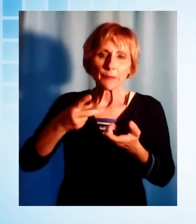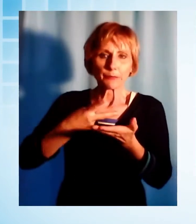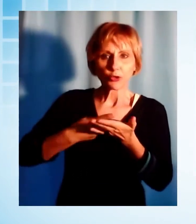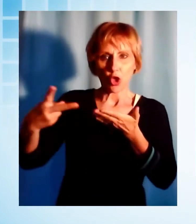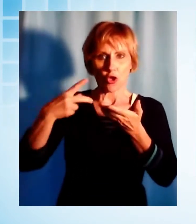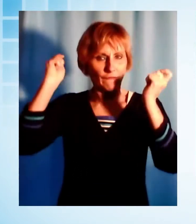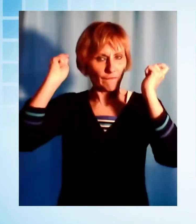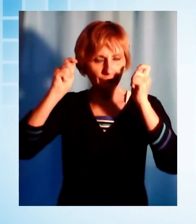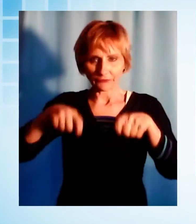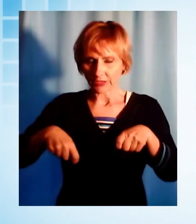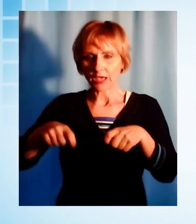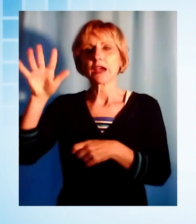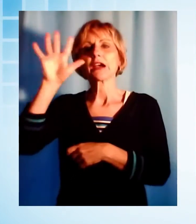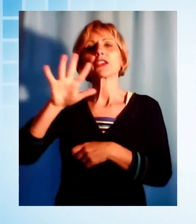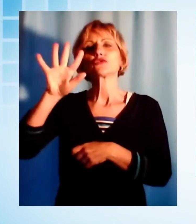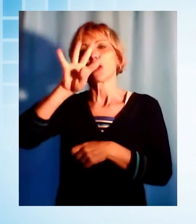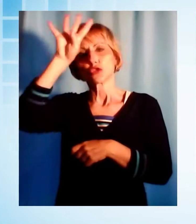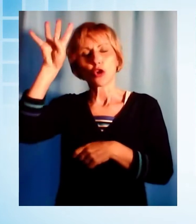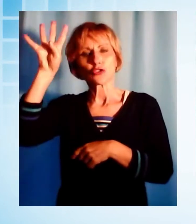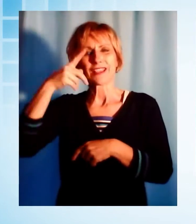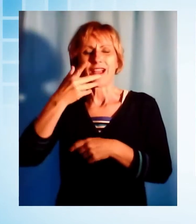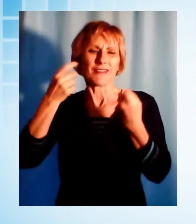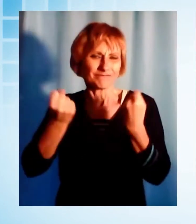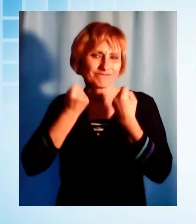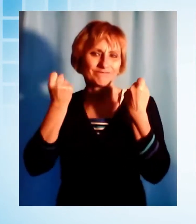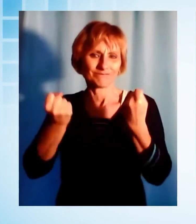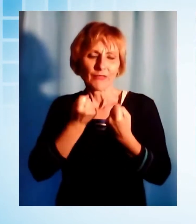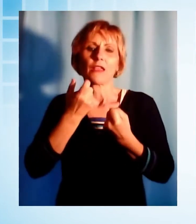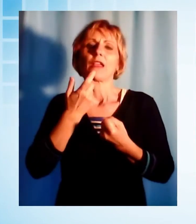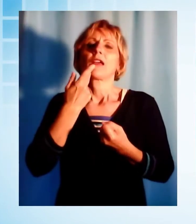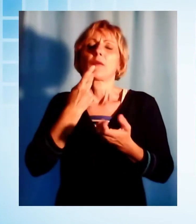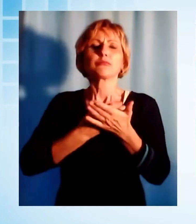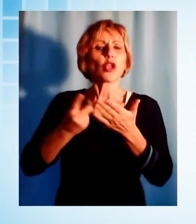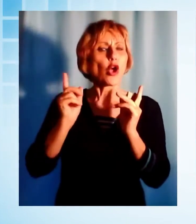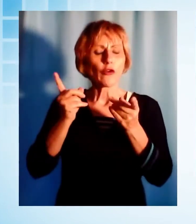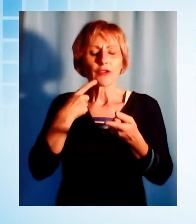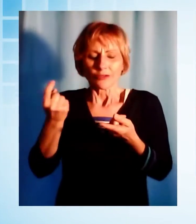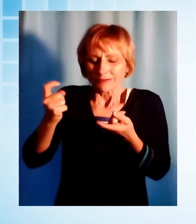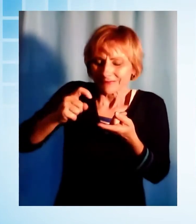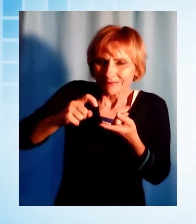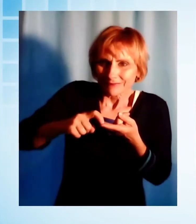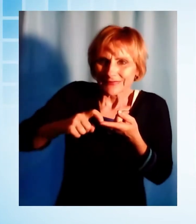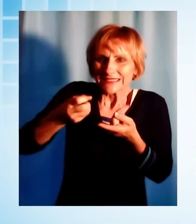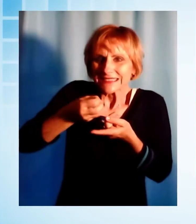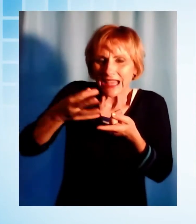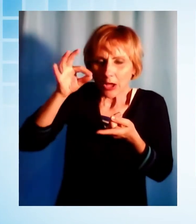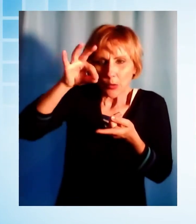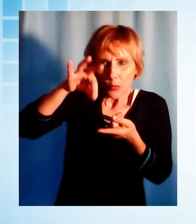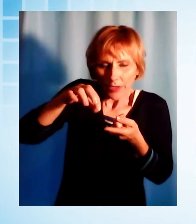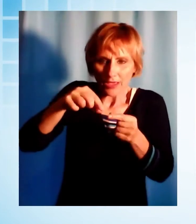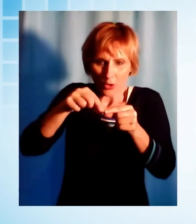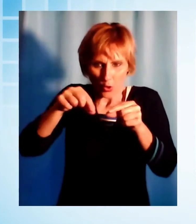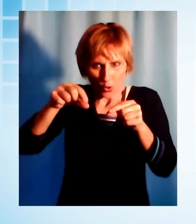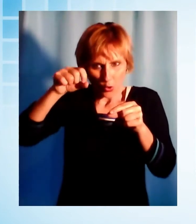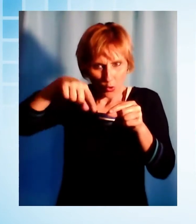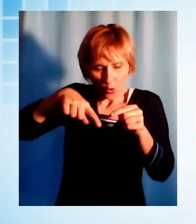campo dalla regione toscana. Il test consiste in uno stick su cui viene versata una goccia di sangue e che evidenzia la formazione di anticorpi